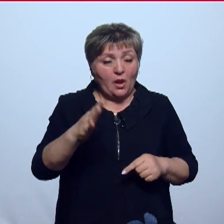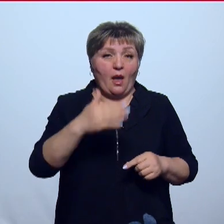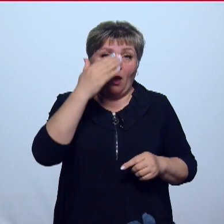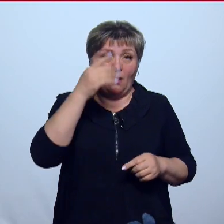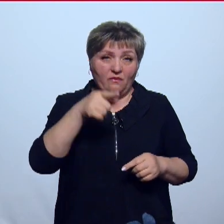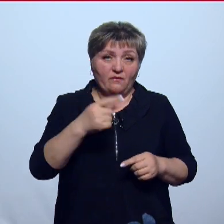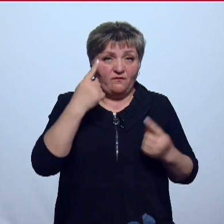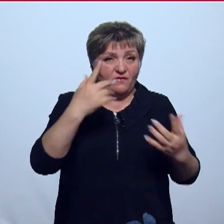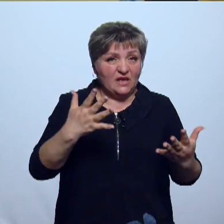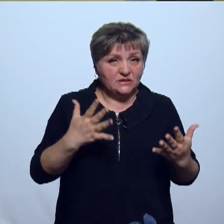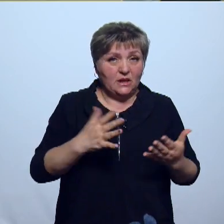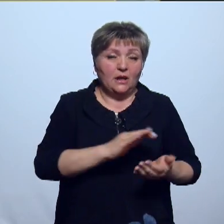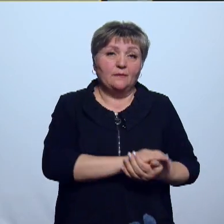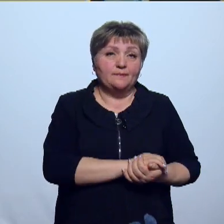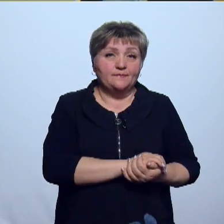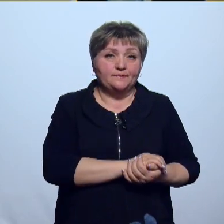Буховская.